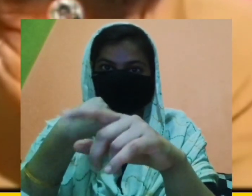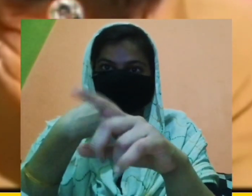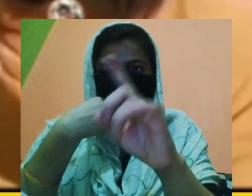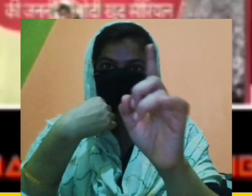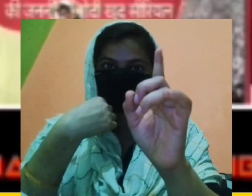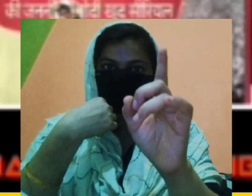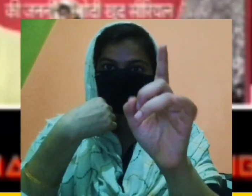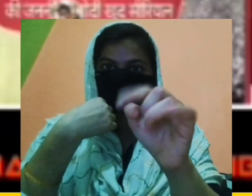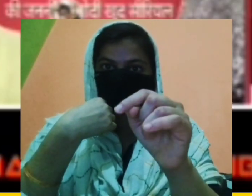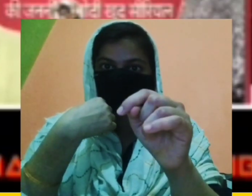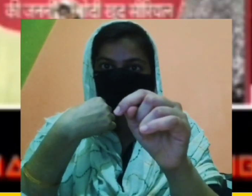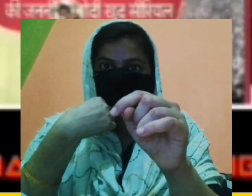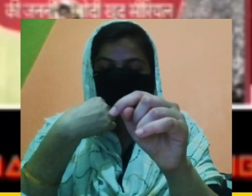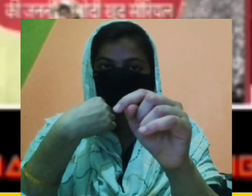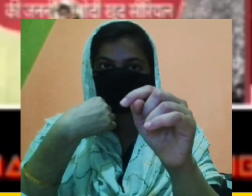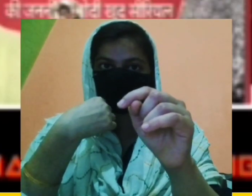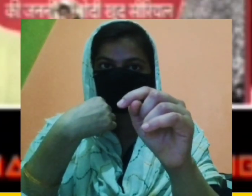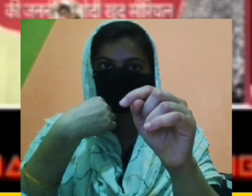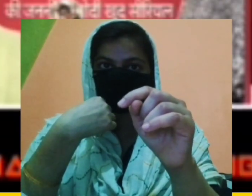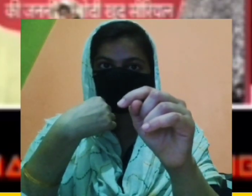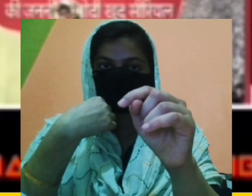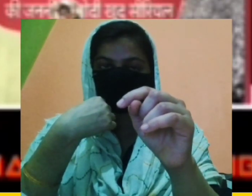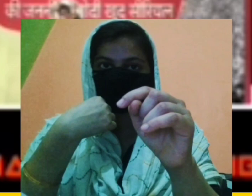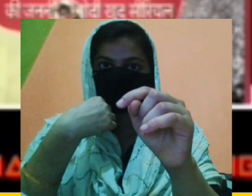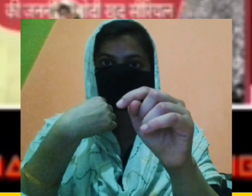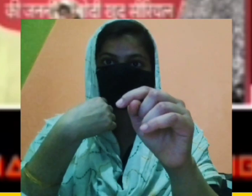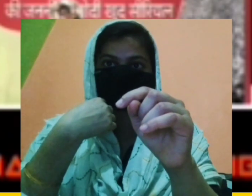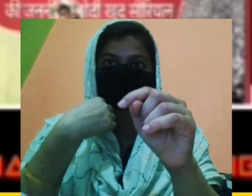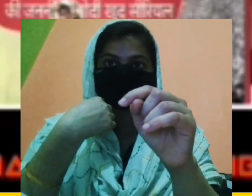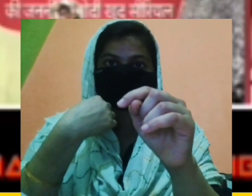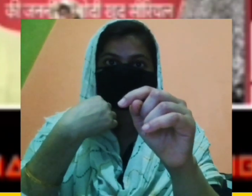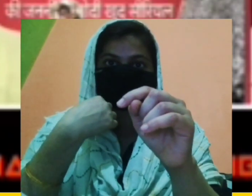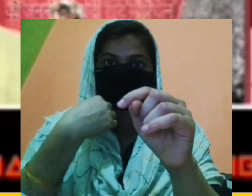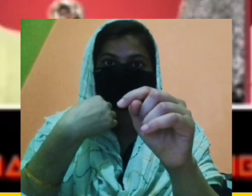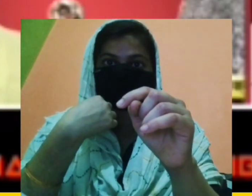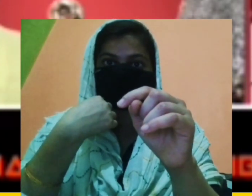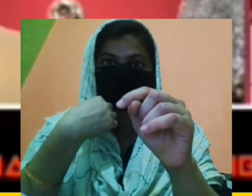कईना काइखते आटी किसकी बात करो है?